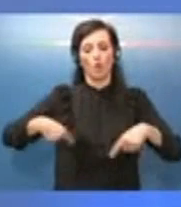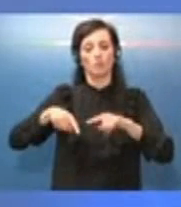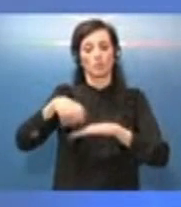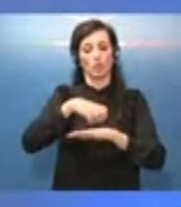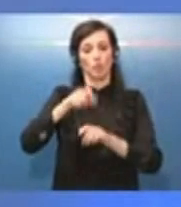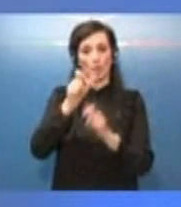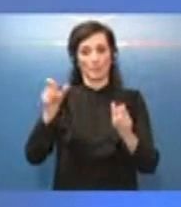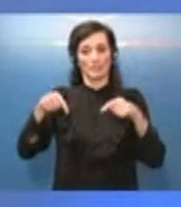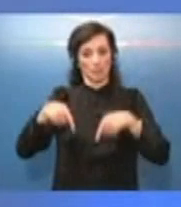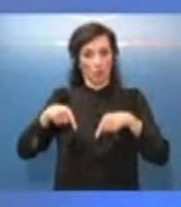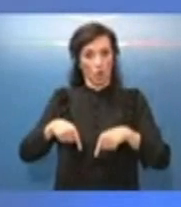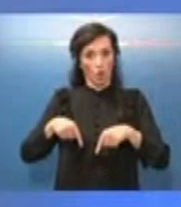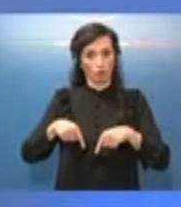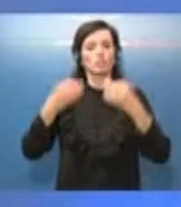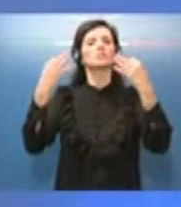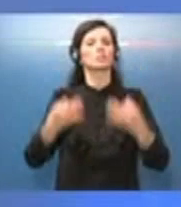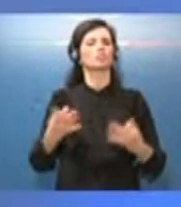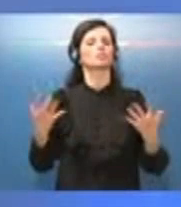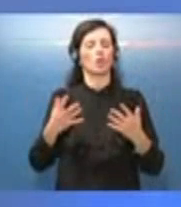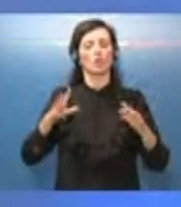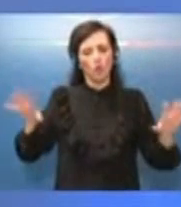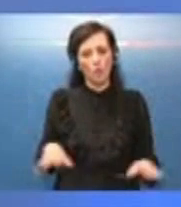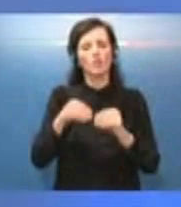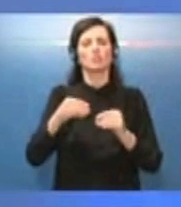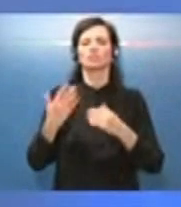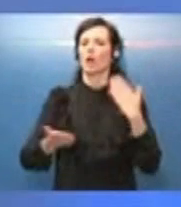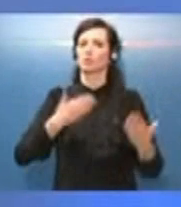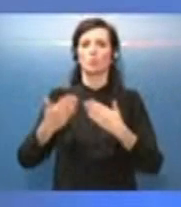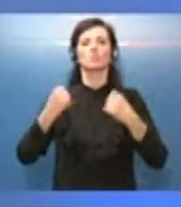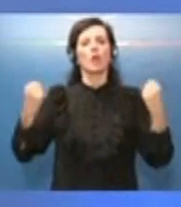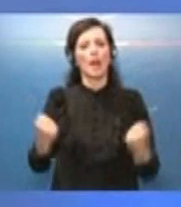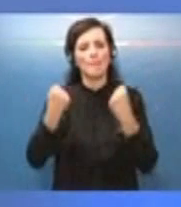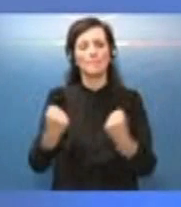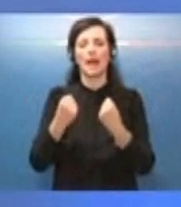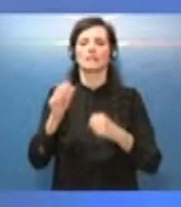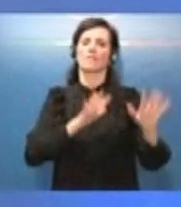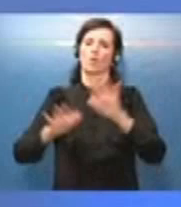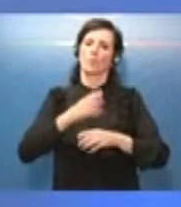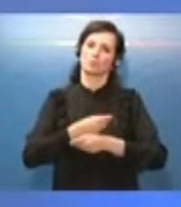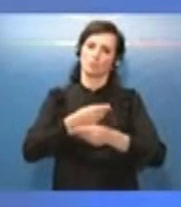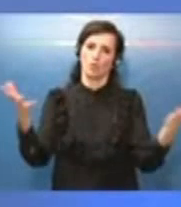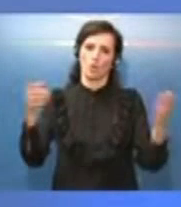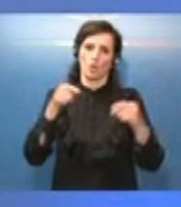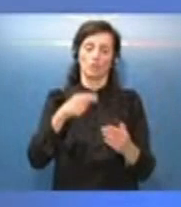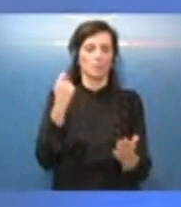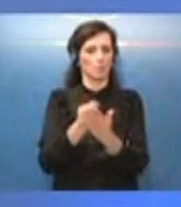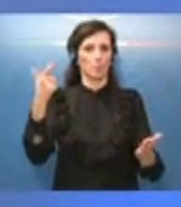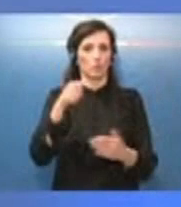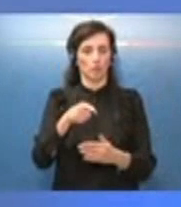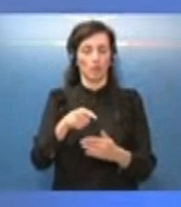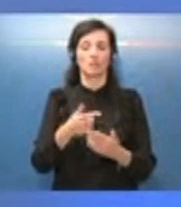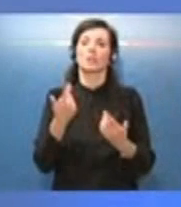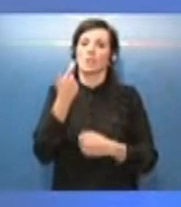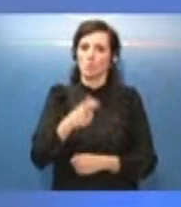di oggi di iniziare subito una importante campagna di informazione. Perché è prevedibile che ci